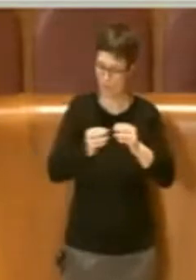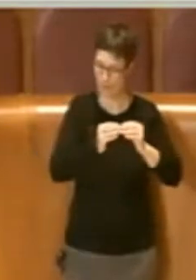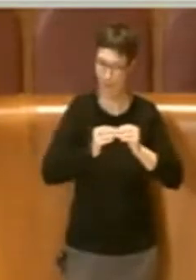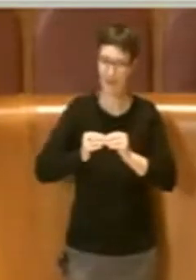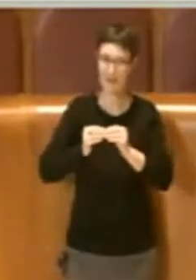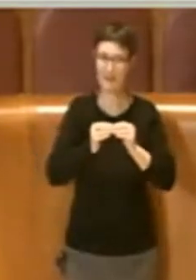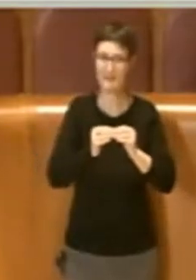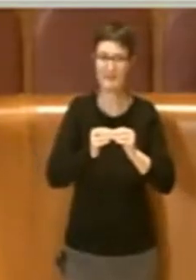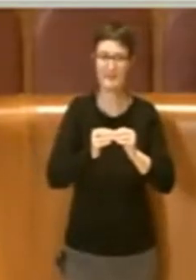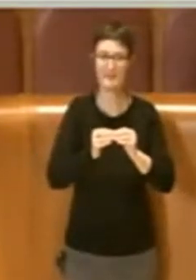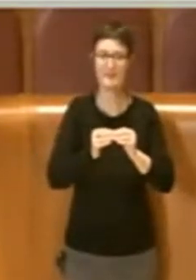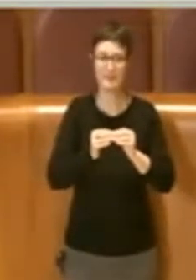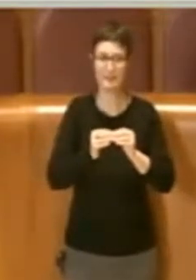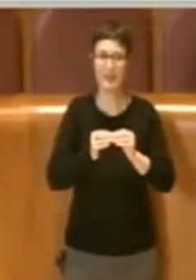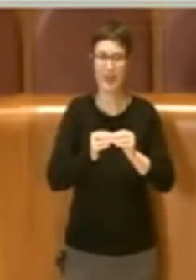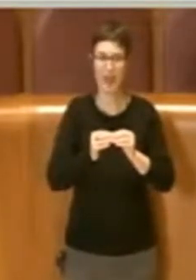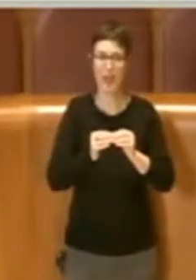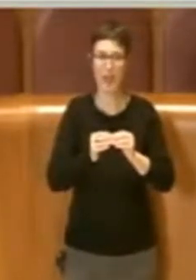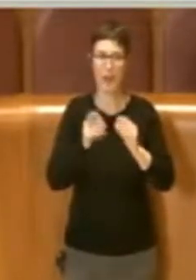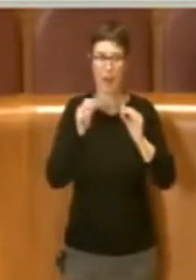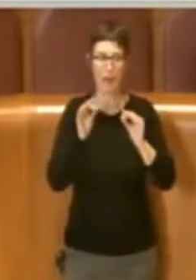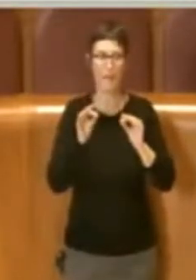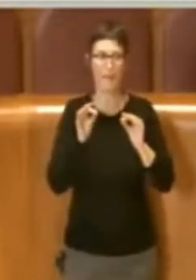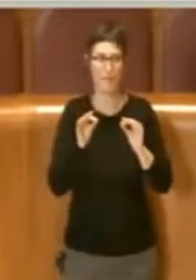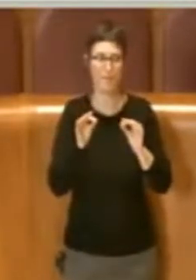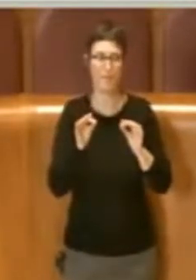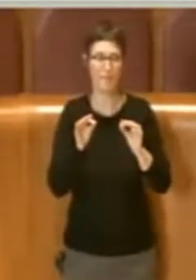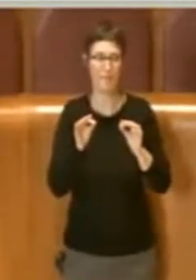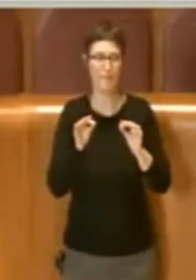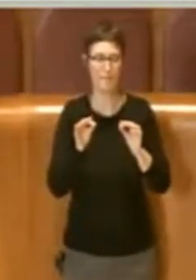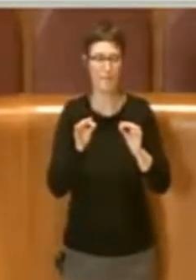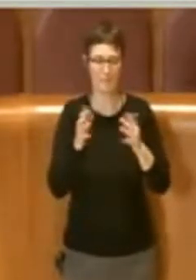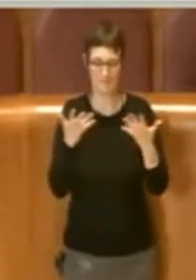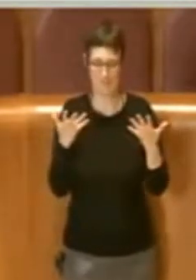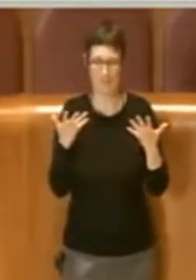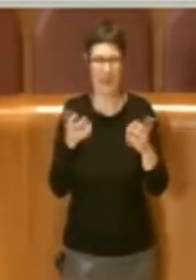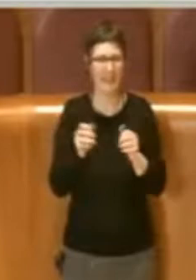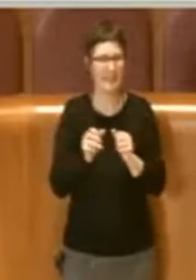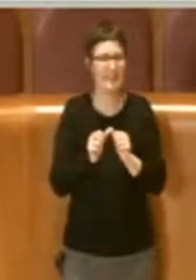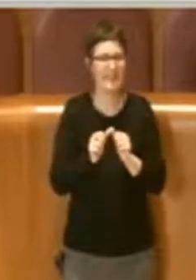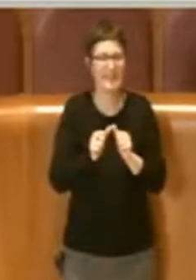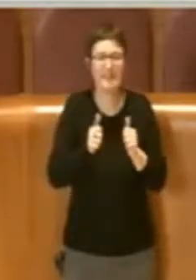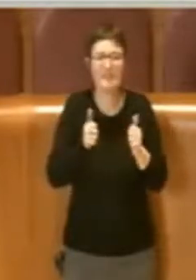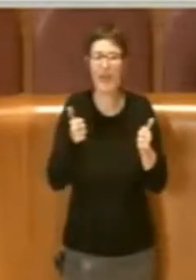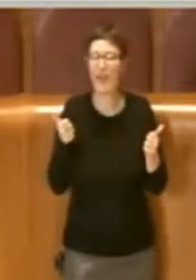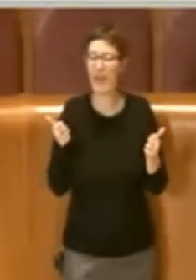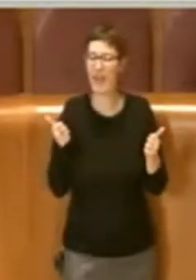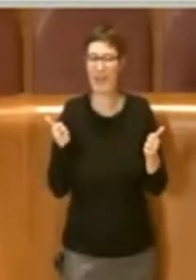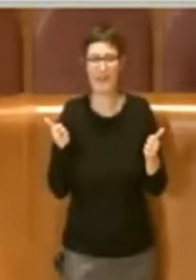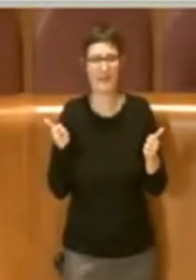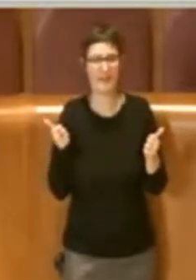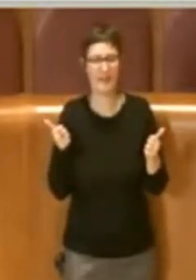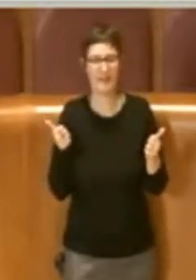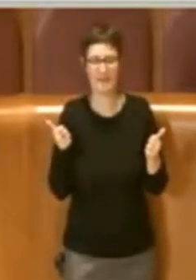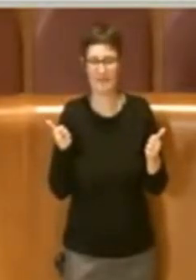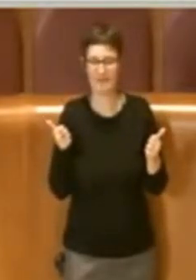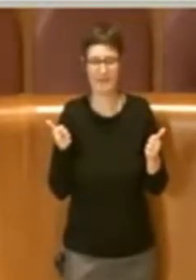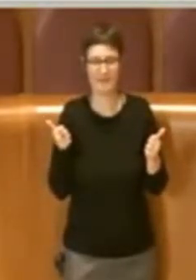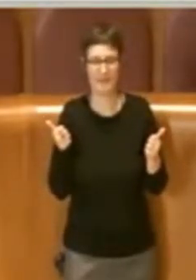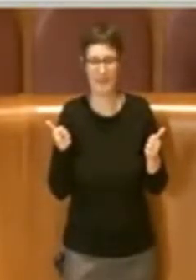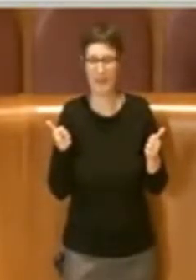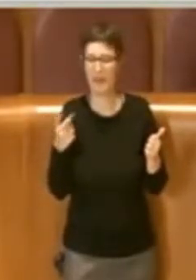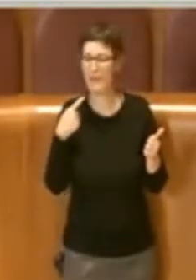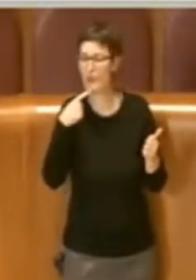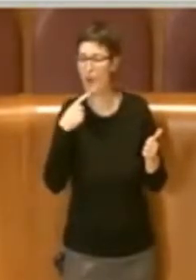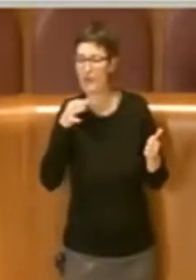è molto differente rispetto a quella che è stata rappresentata da chi mi ha